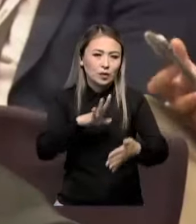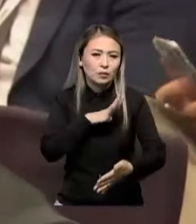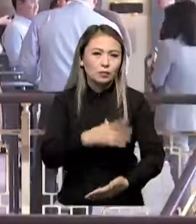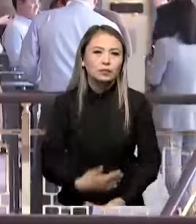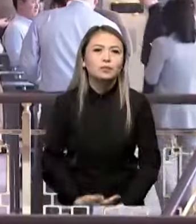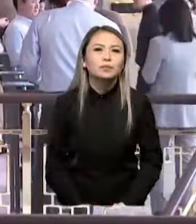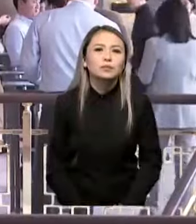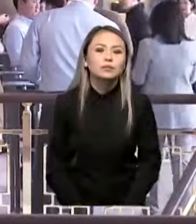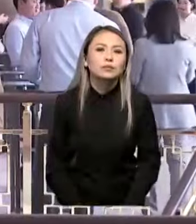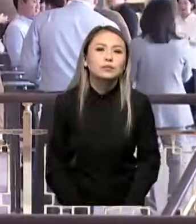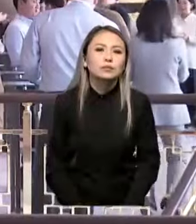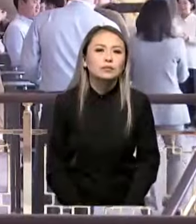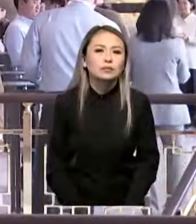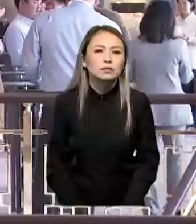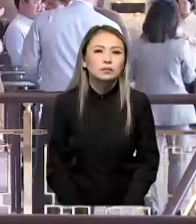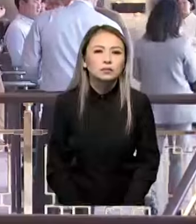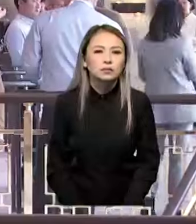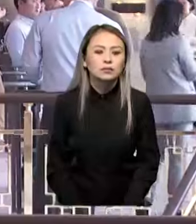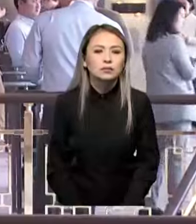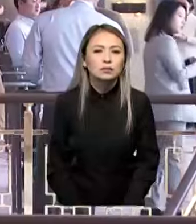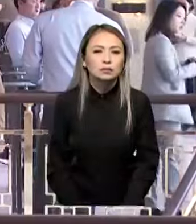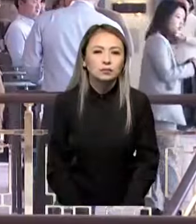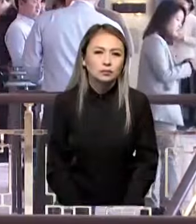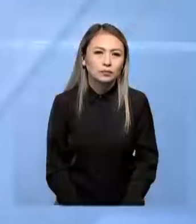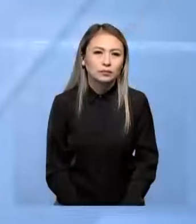Асқар Арман Ақшабаев, 24 кейзет.